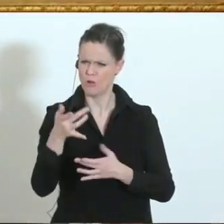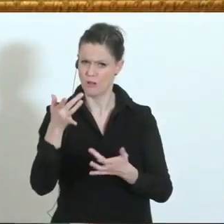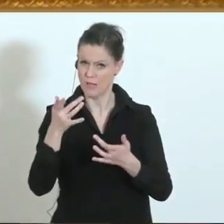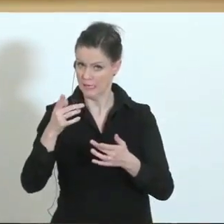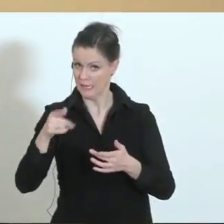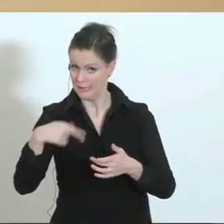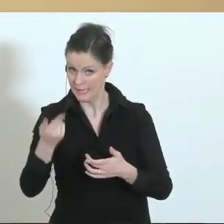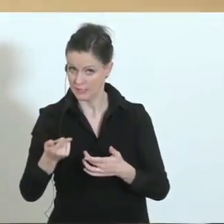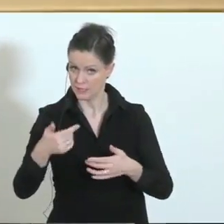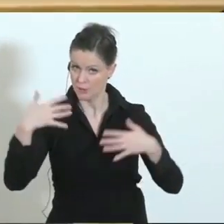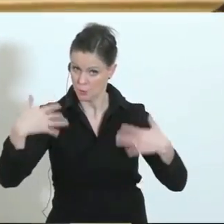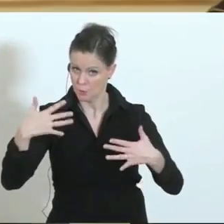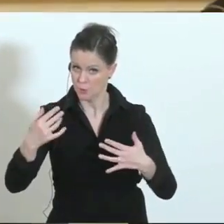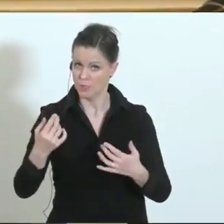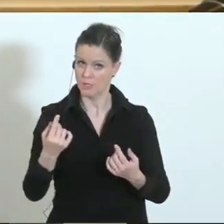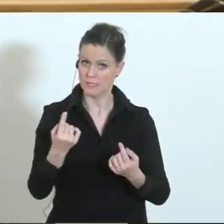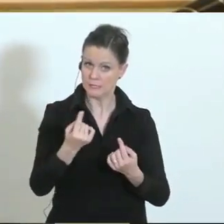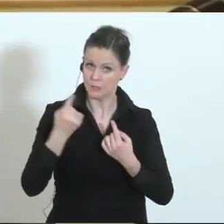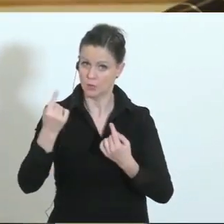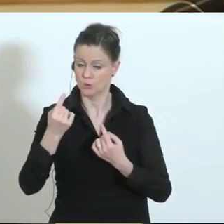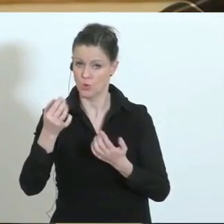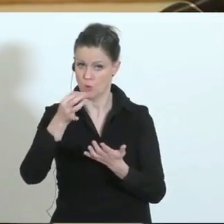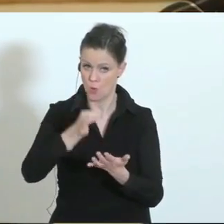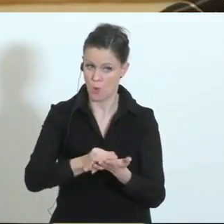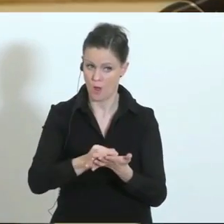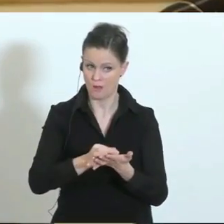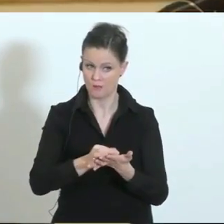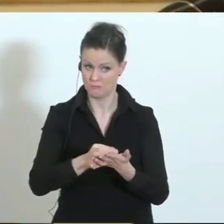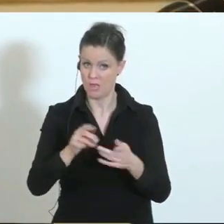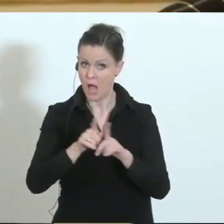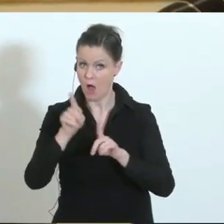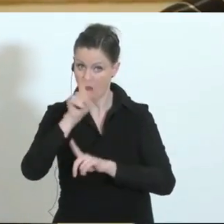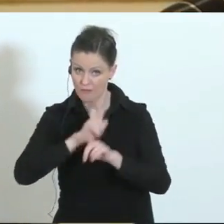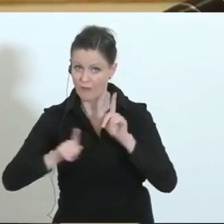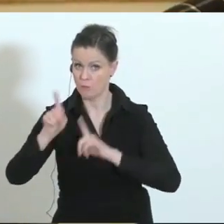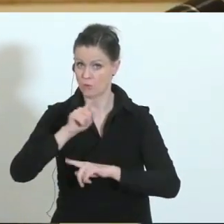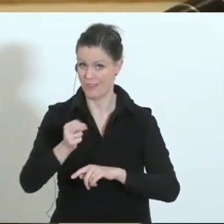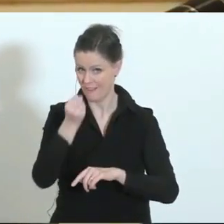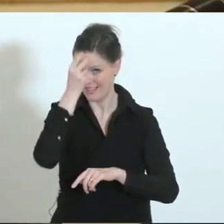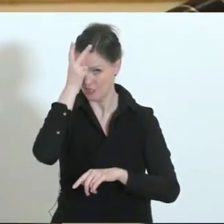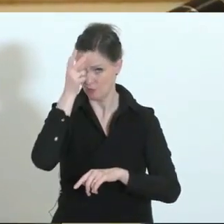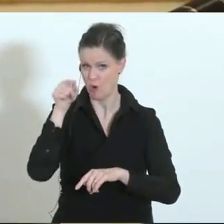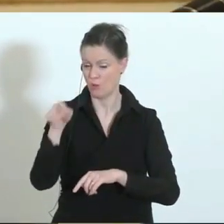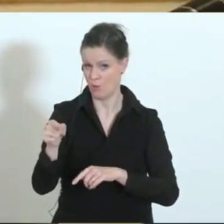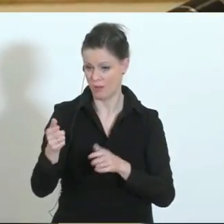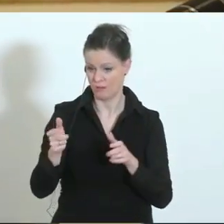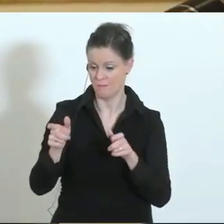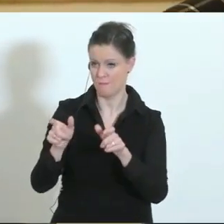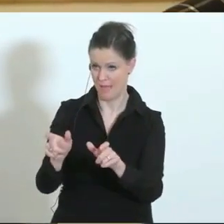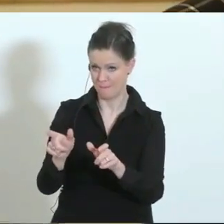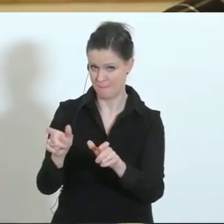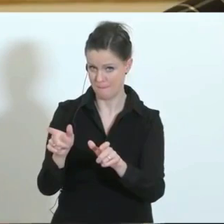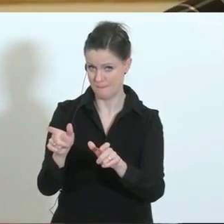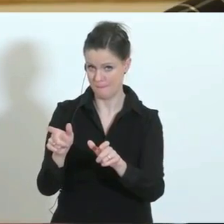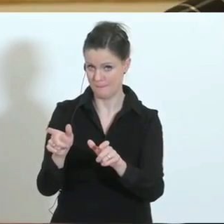Wie wird dort die Situation beobachtet? Wie wahrscheinlich ist, Kitzbühel abgeriegelt wird? Sollte das sein und auch bei anderen Gebieten,